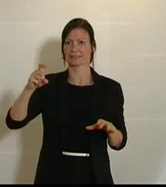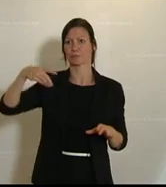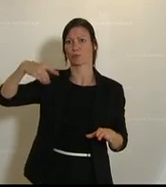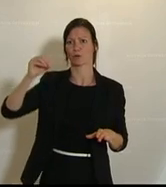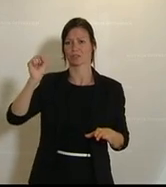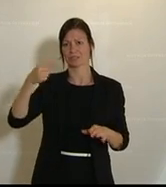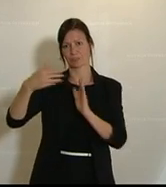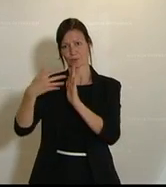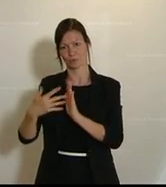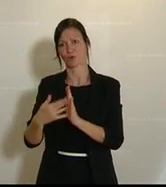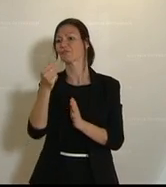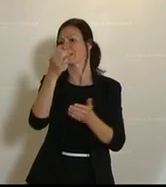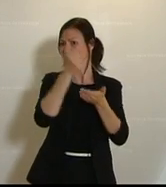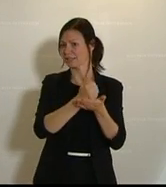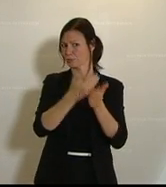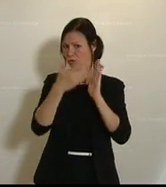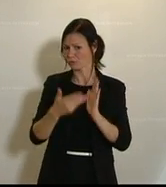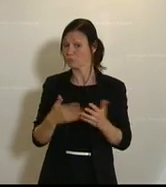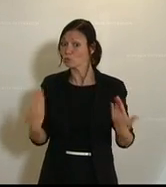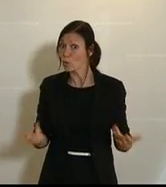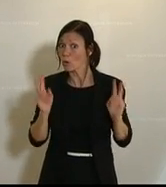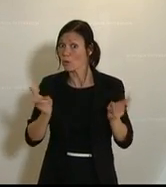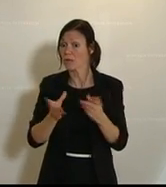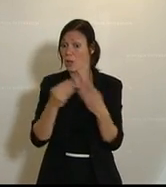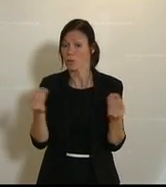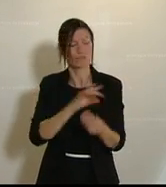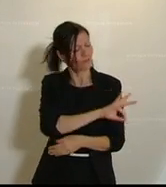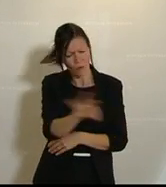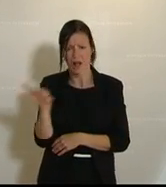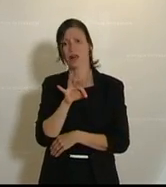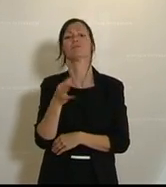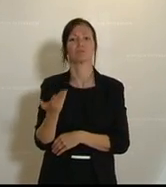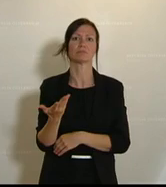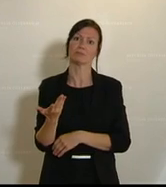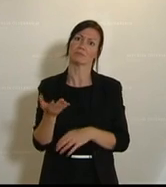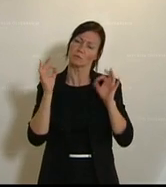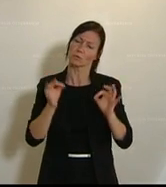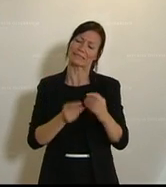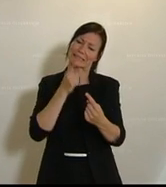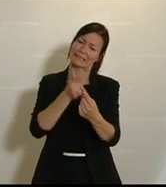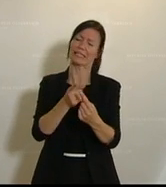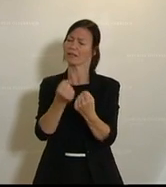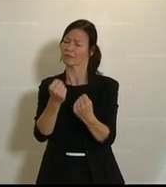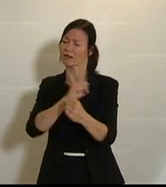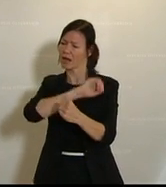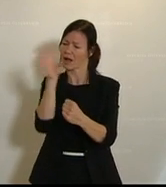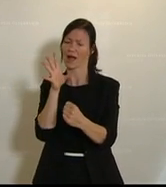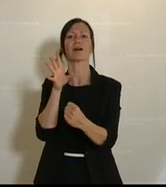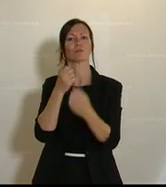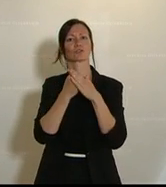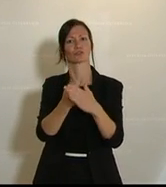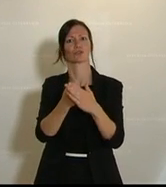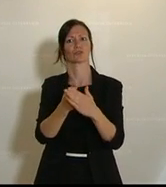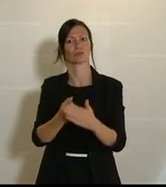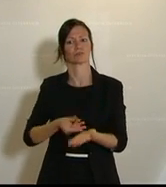Finanzämter. Das wäre eine Lösung, wo es ihr dementsprechend für alle eine gezielte, sichere Unterstützung geben